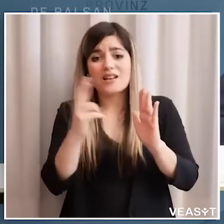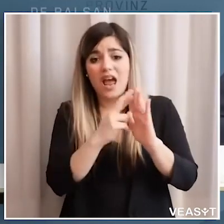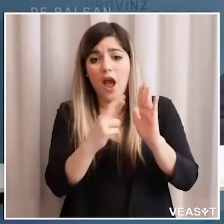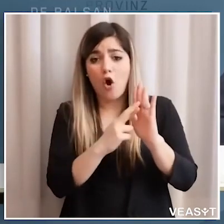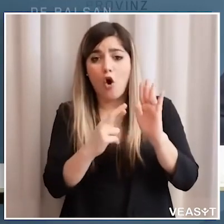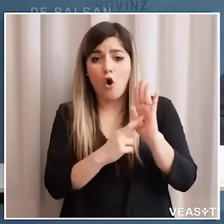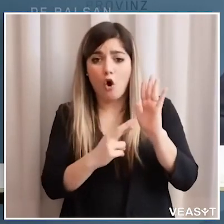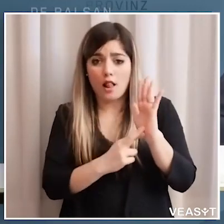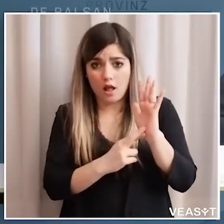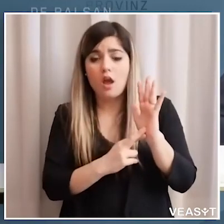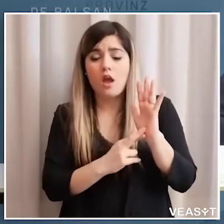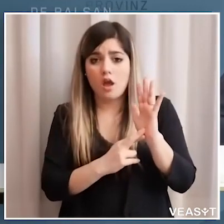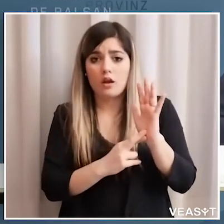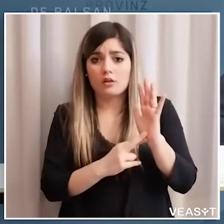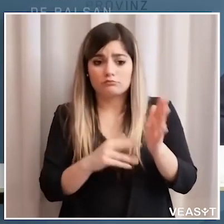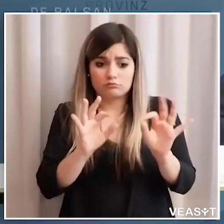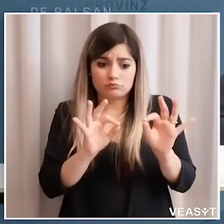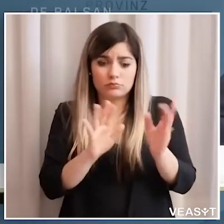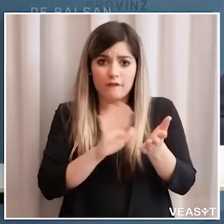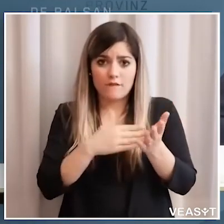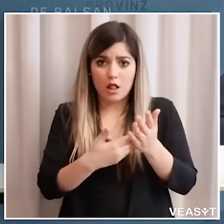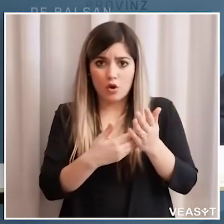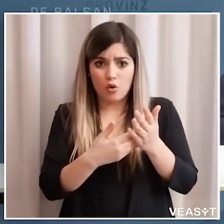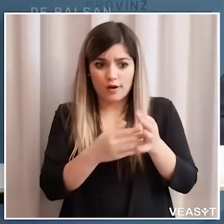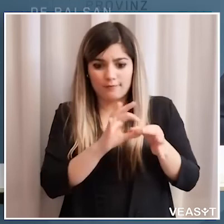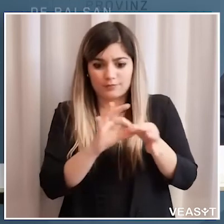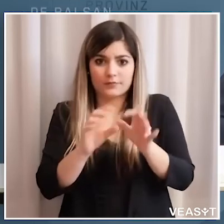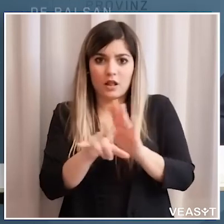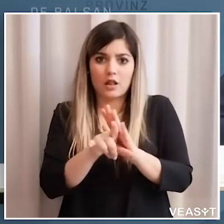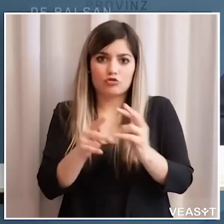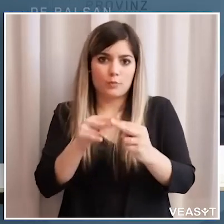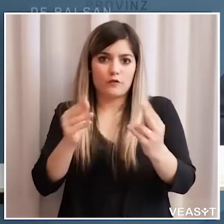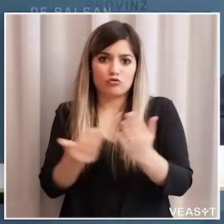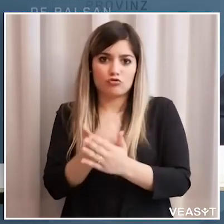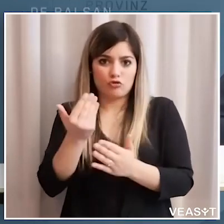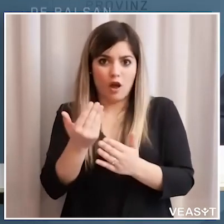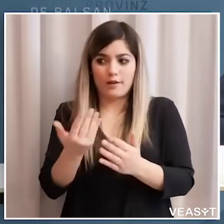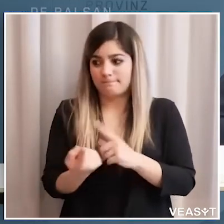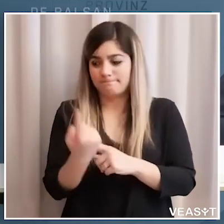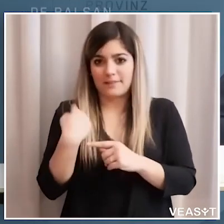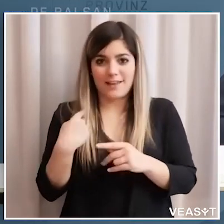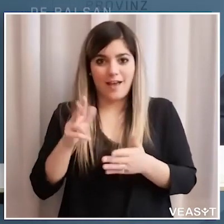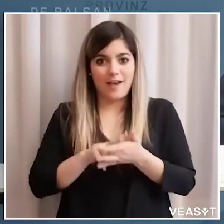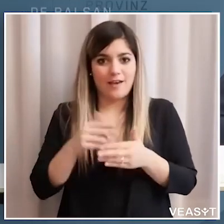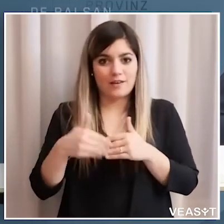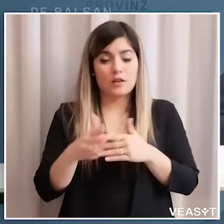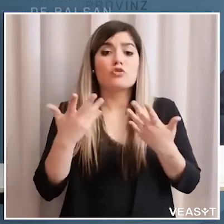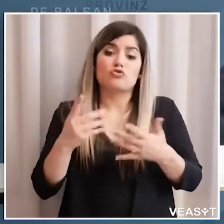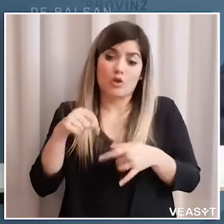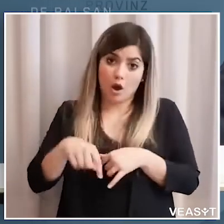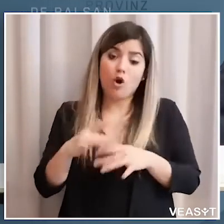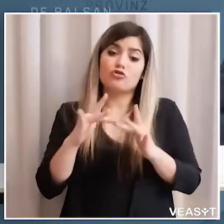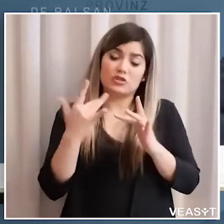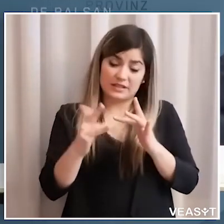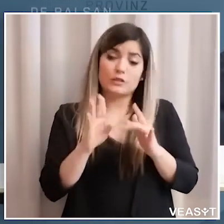e soprattutto già adesso quelle che valgono in base alla nuova legge provinciale che è stata adottata ieri già oggi